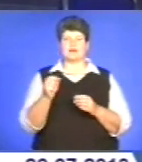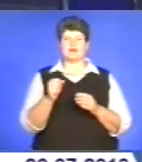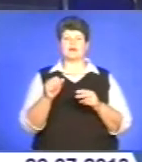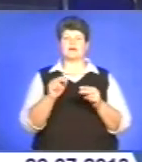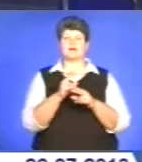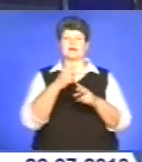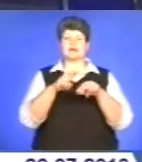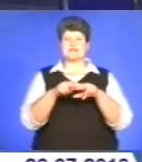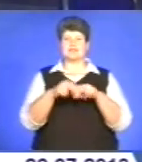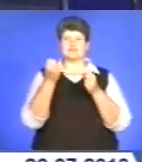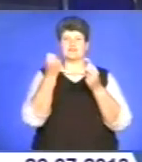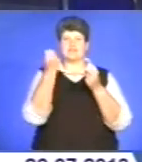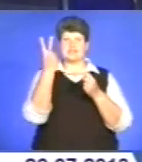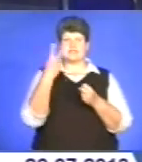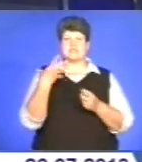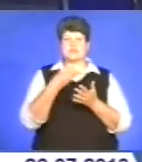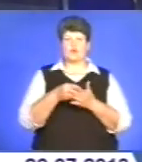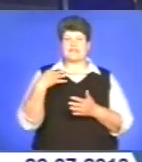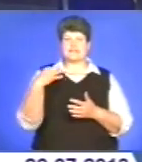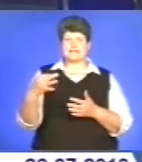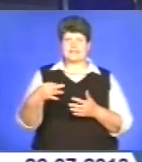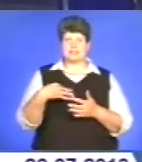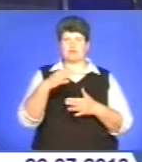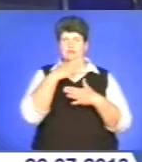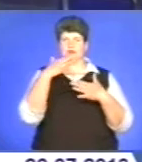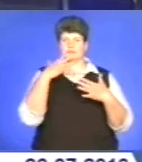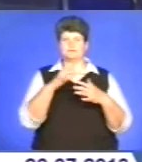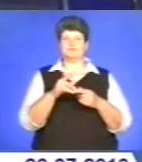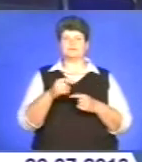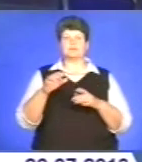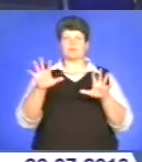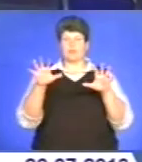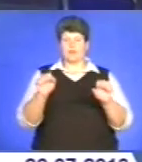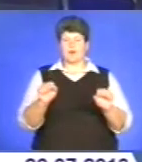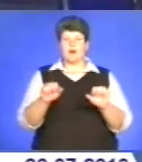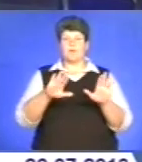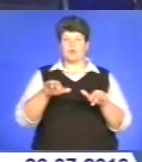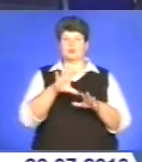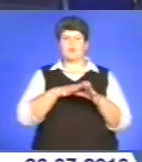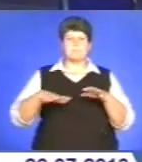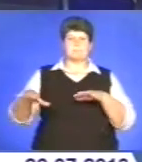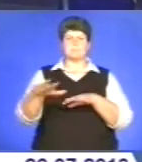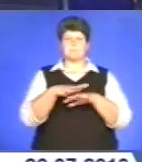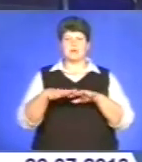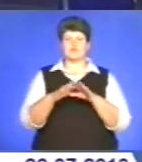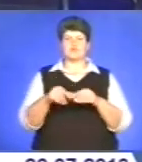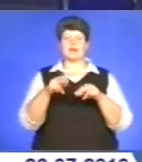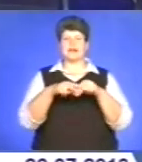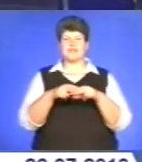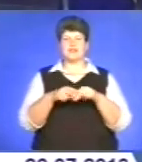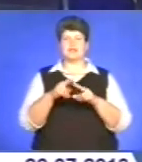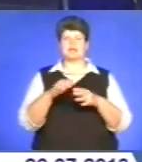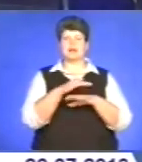синів і багатьох бояр. Згодом відбулося масове хрещення Київської Дніпрі. Разом з хрестовим вченням про любов і